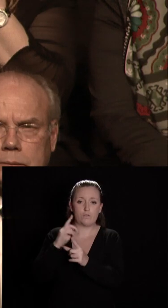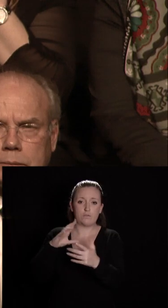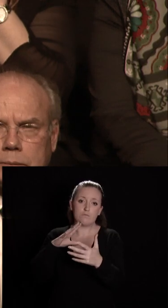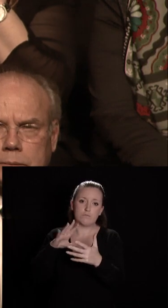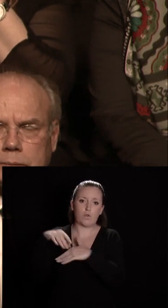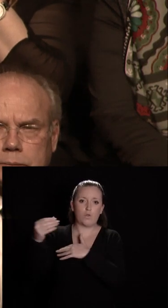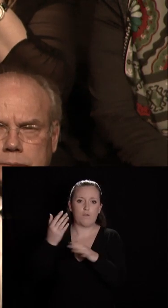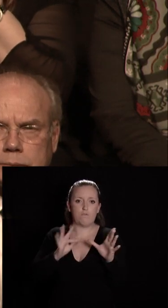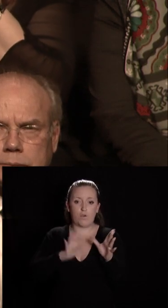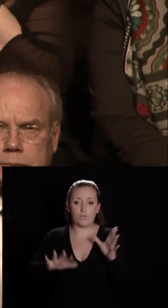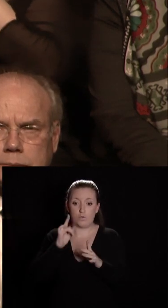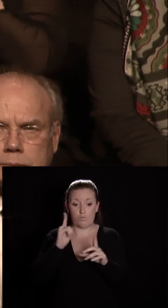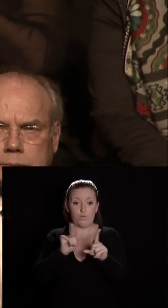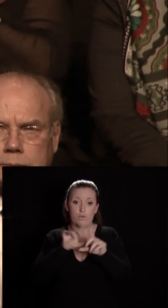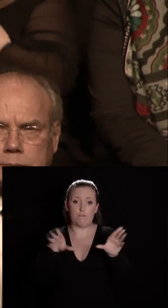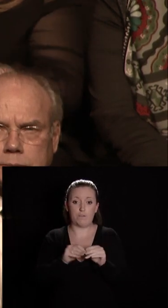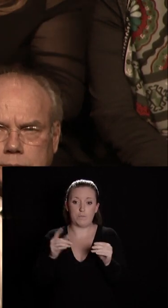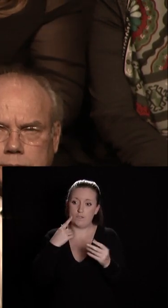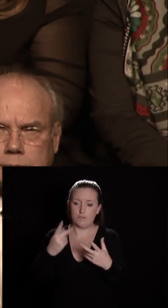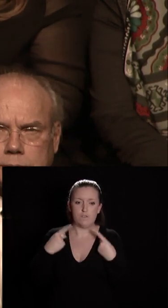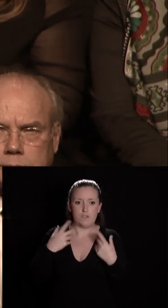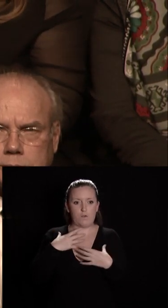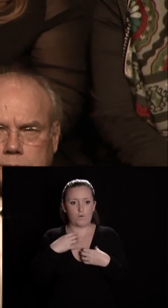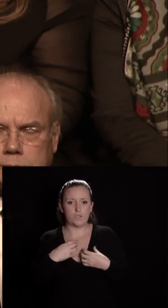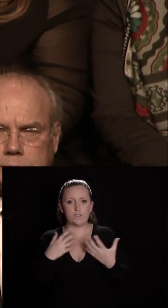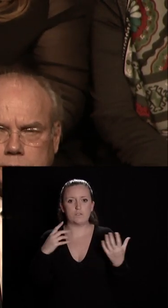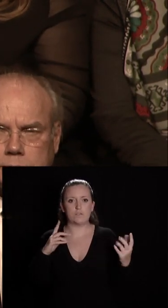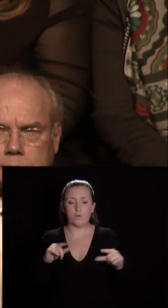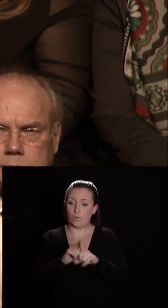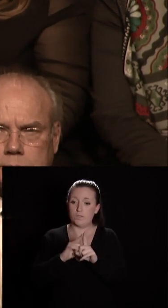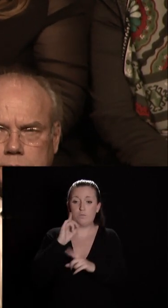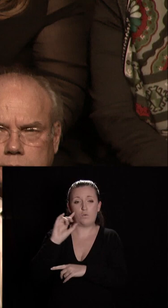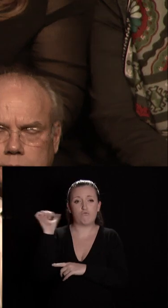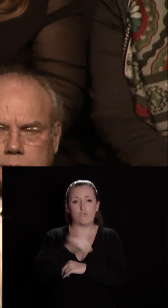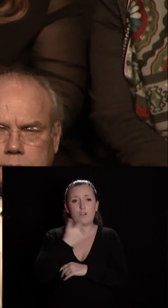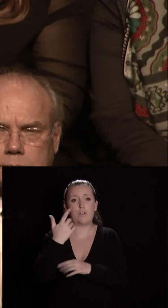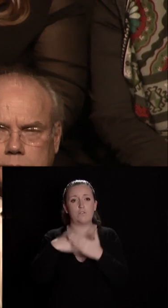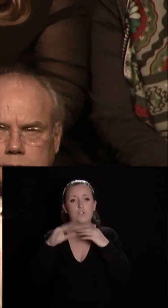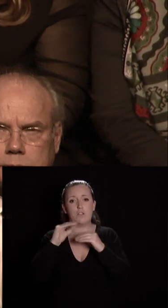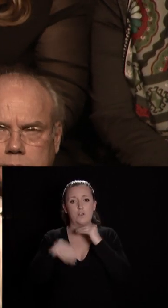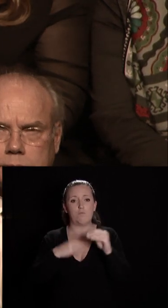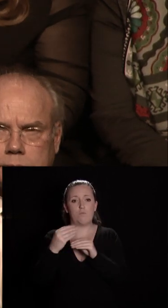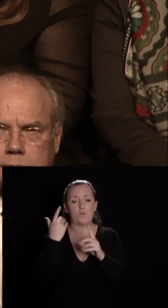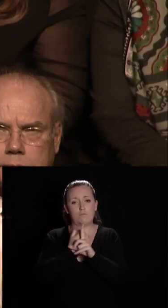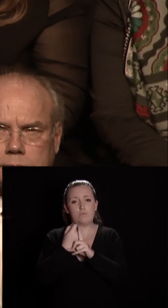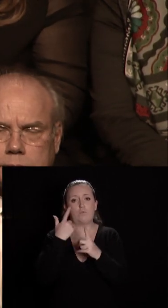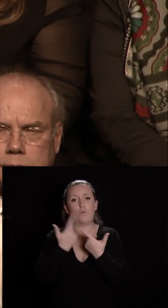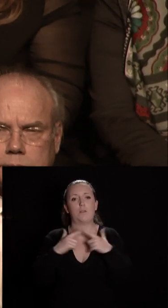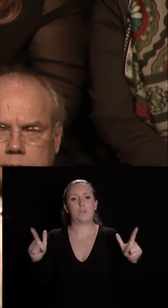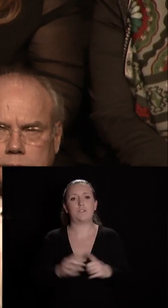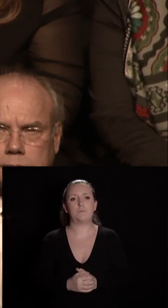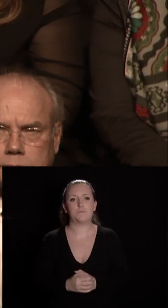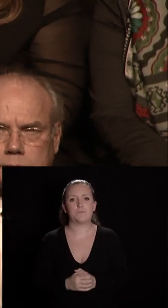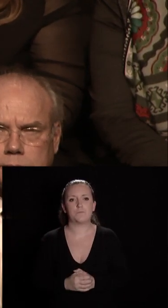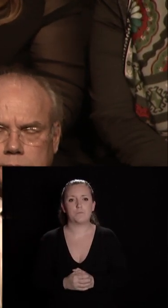leurs familles qui vivent dans l'anxiété et pour tous ceux qui dans le monde luttent pour la liberté je souhaite